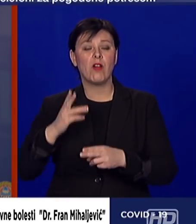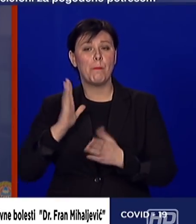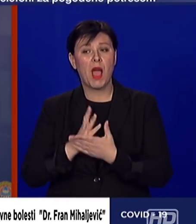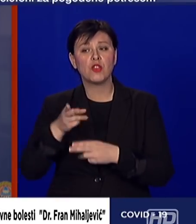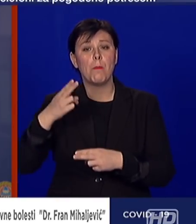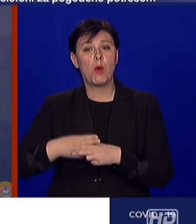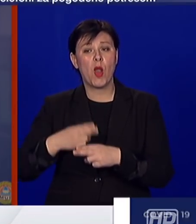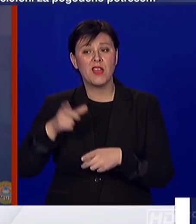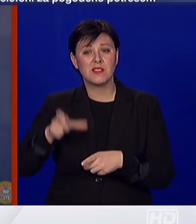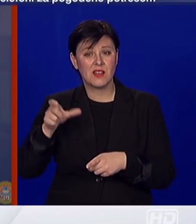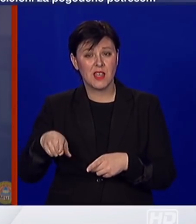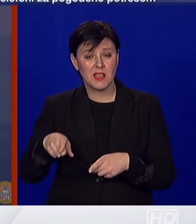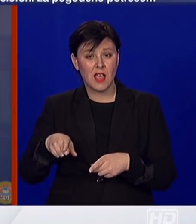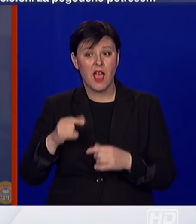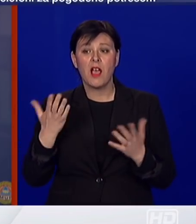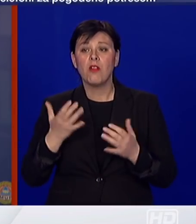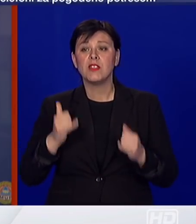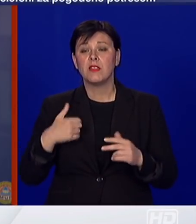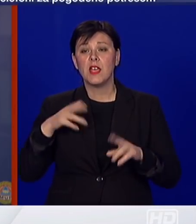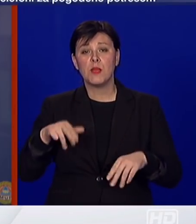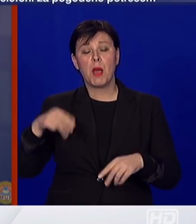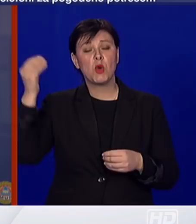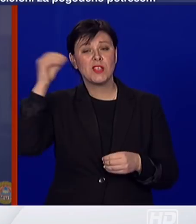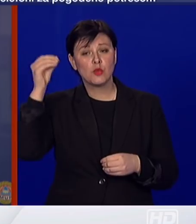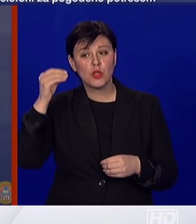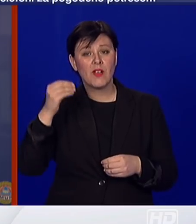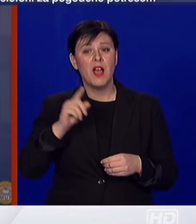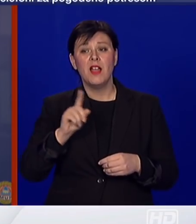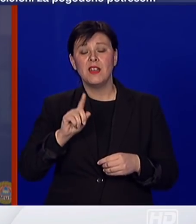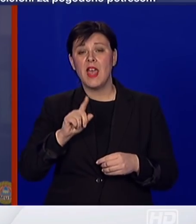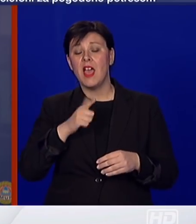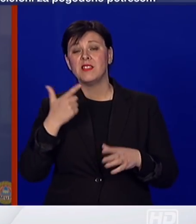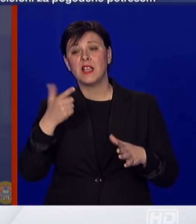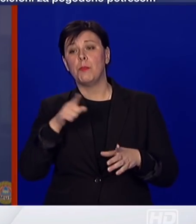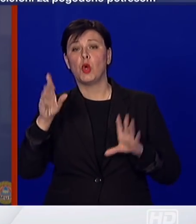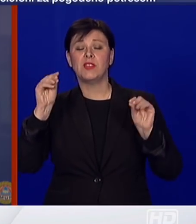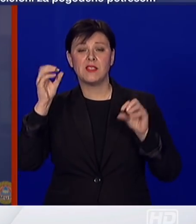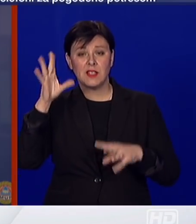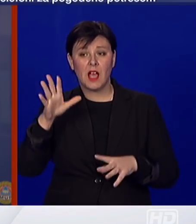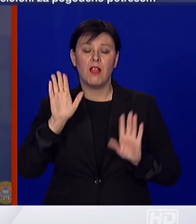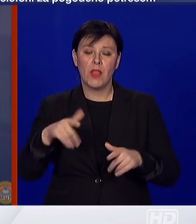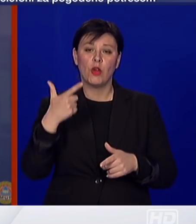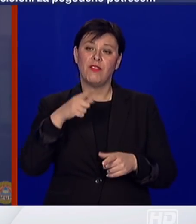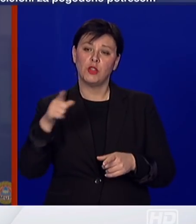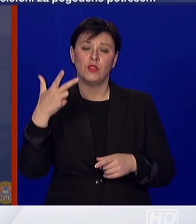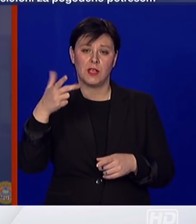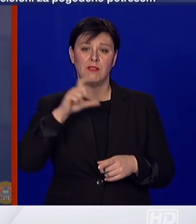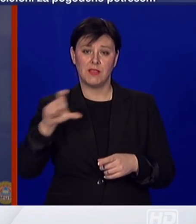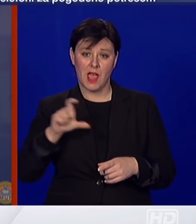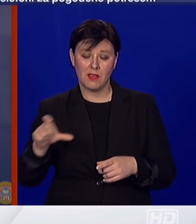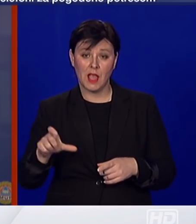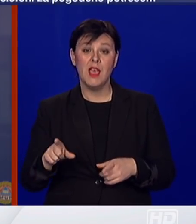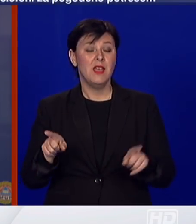ovom sad iskustvu. Dakle, ne nekakvi 7 do 10 dana, nego 2 do 3 tjedna. Isto tako